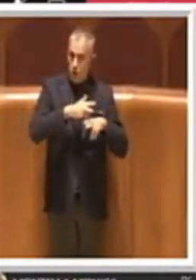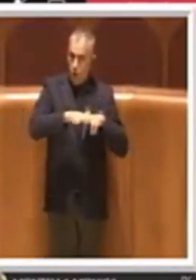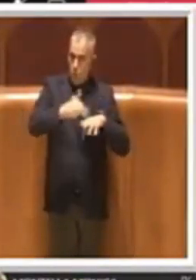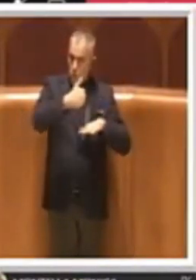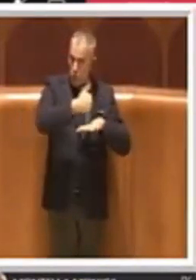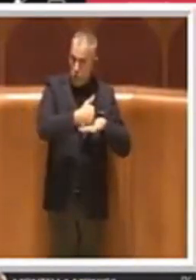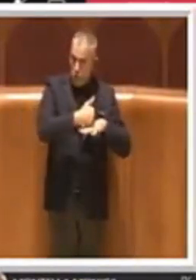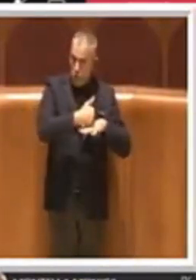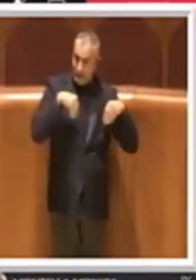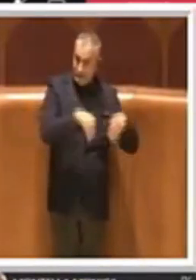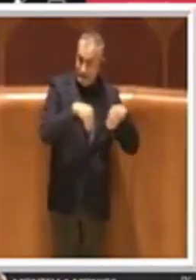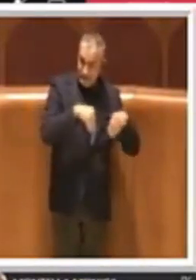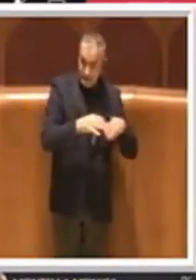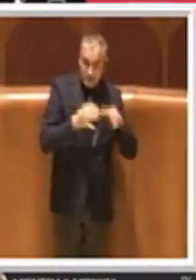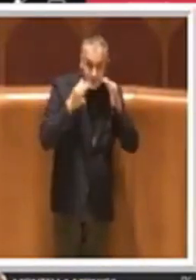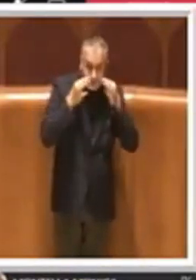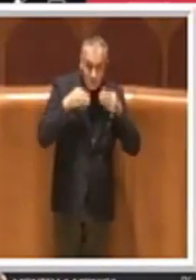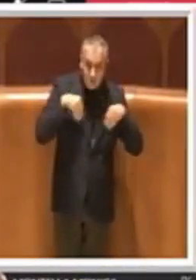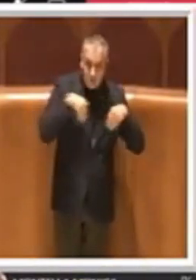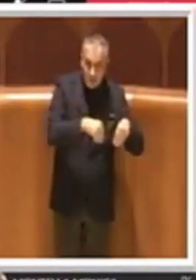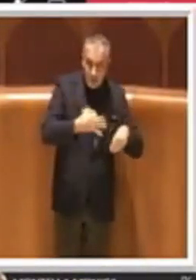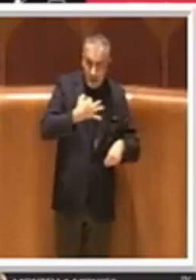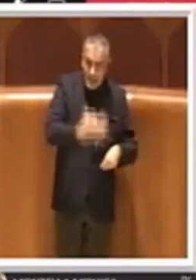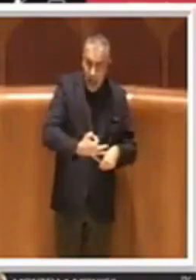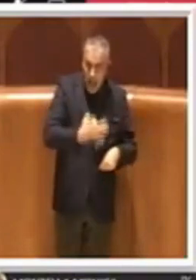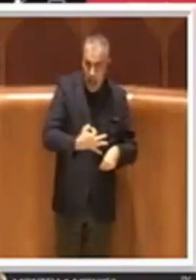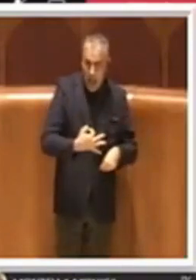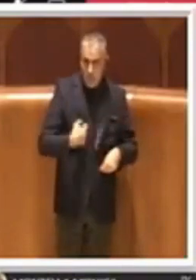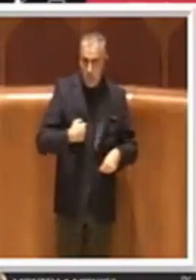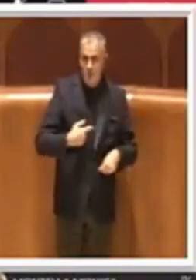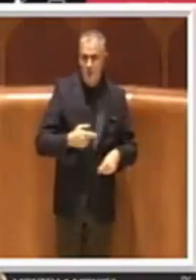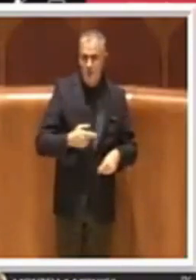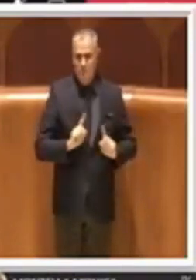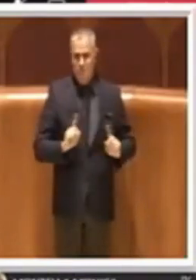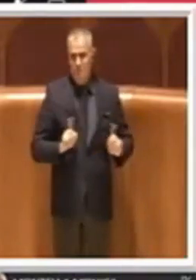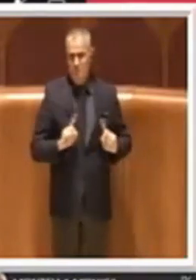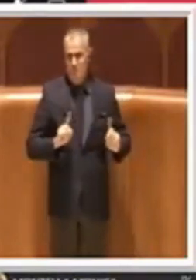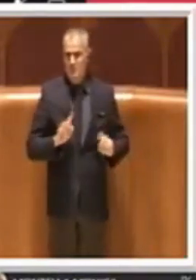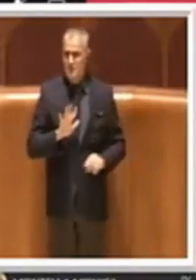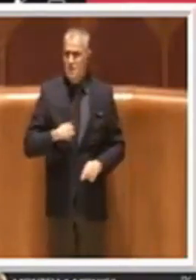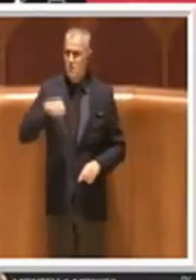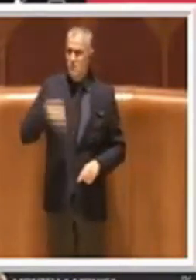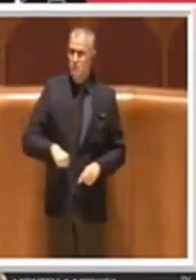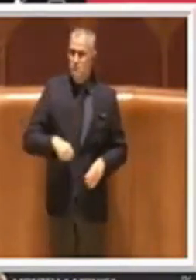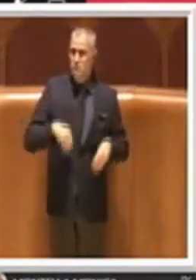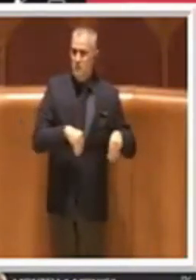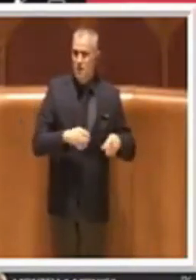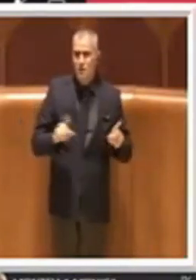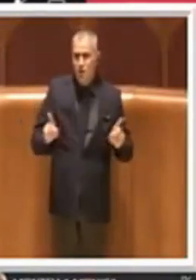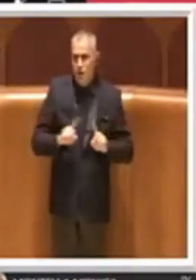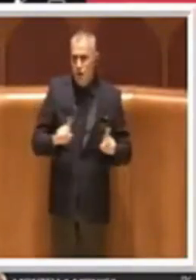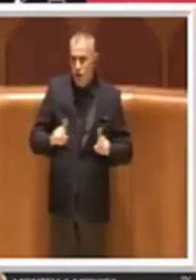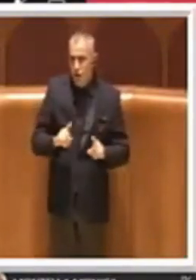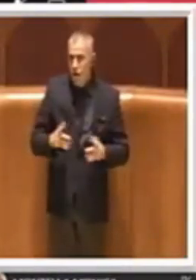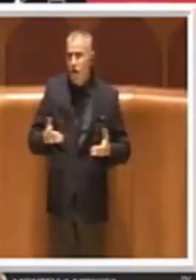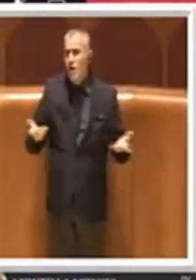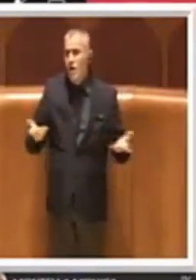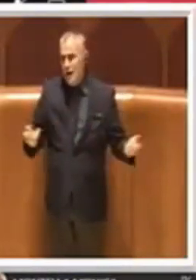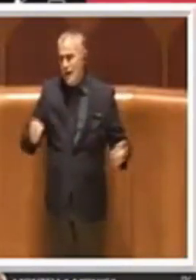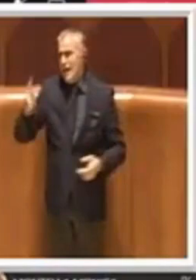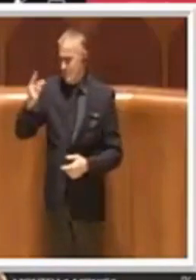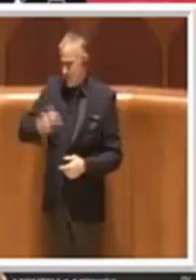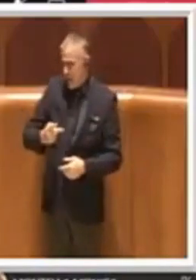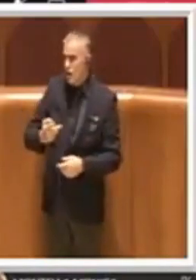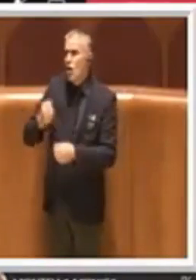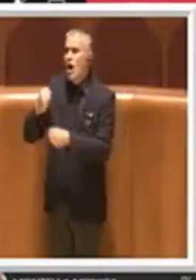la vedrei, un ostinarsi su questa posizione adducendo il fatto che ci sono persone che alzano la serranda, ma ci sono